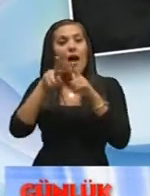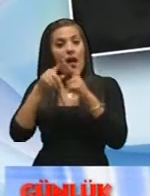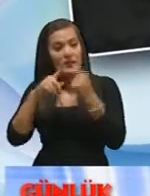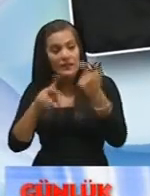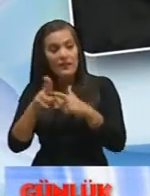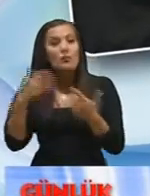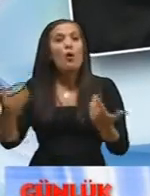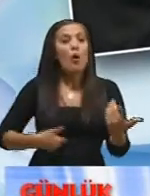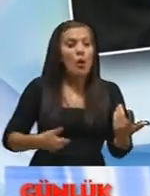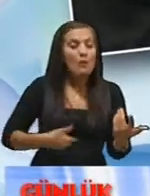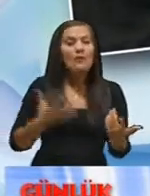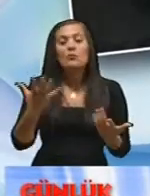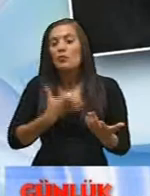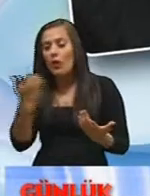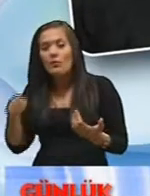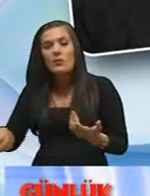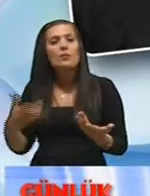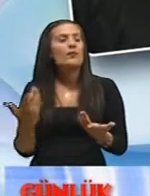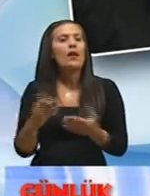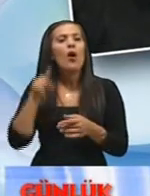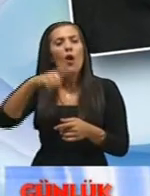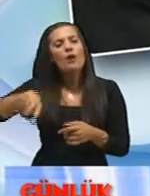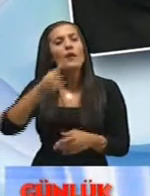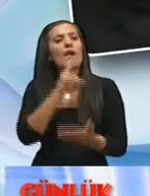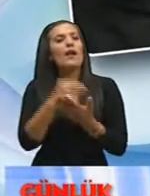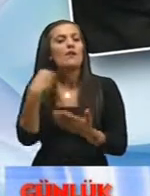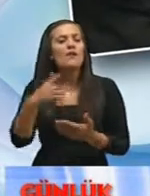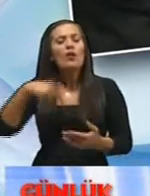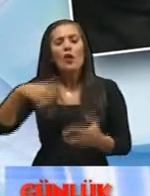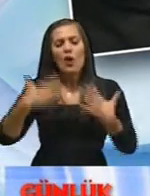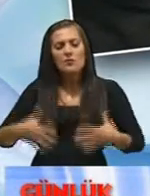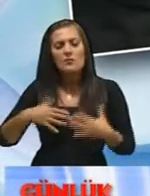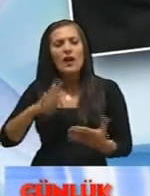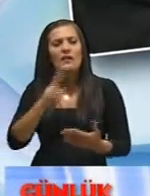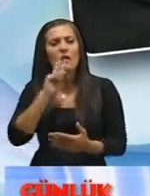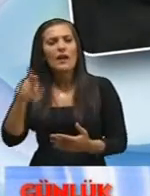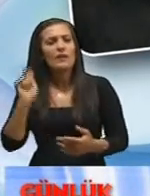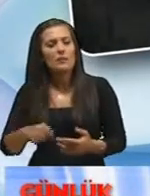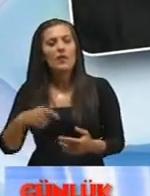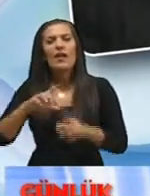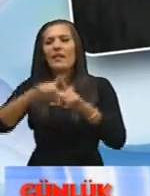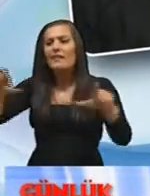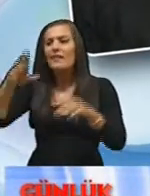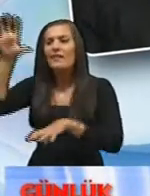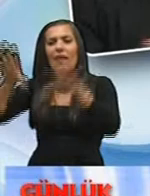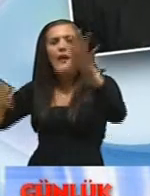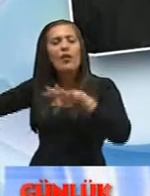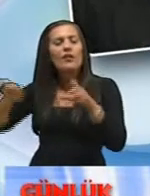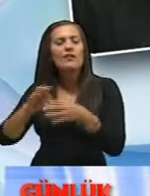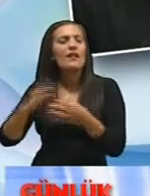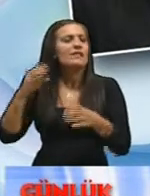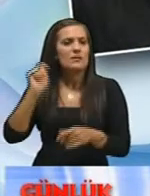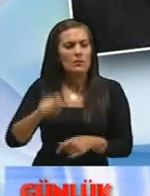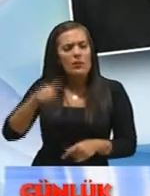midir, komedi midir, what will midir? yani o onlara karar veriliyor kostüm hangi renk yapılıyor, dekor nasıl oluyor bunlar çizimler üzerinde